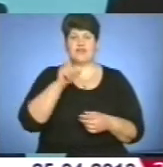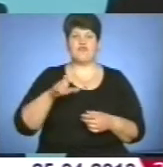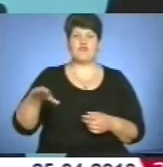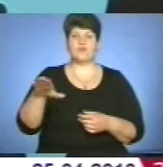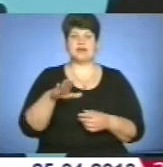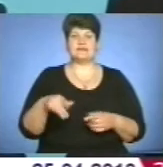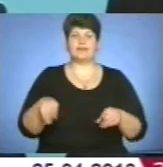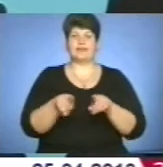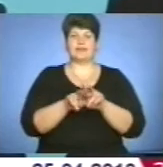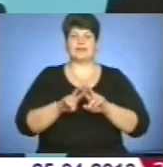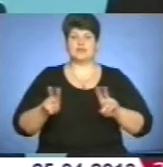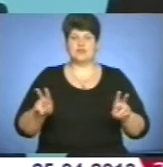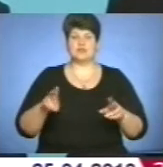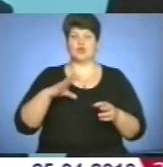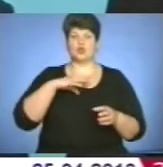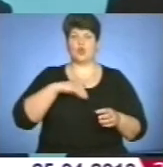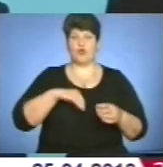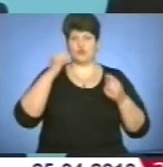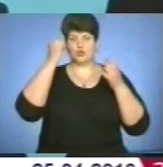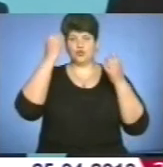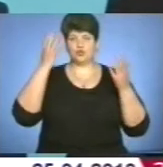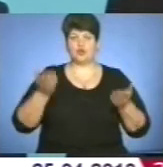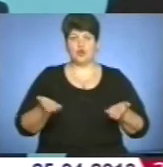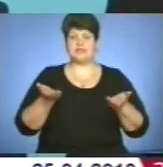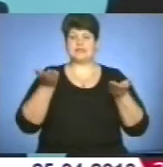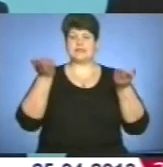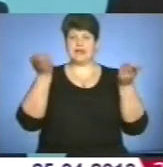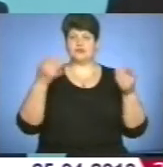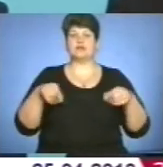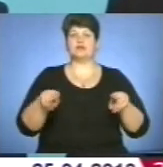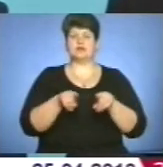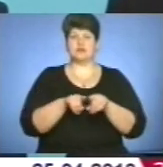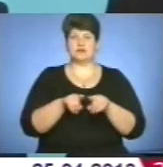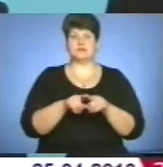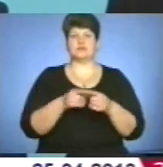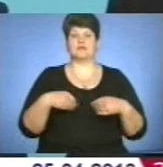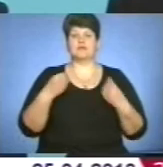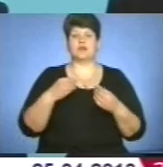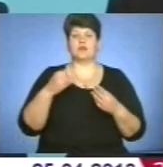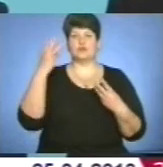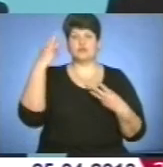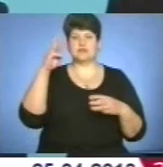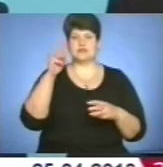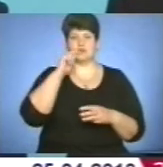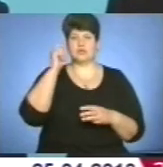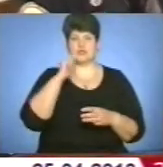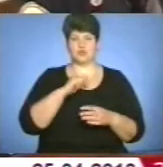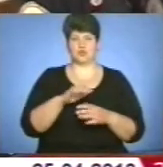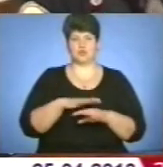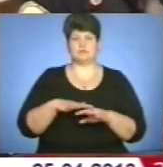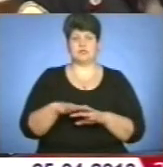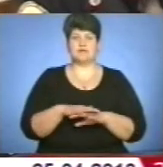індентичності, духовно-культурного злету, як запоруку успішної демократичної модернізації українського суспільства.